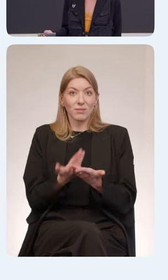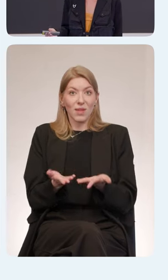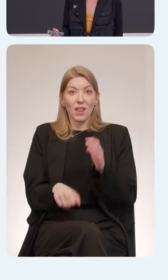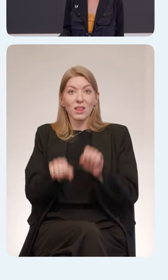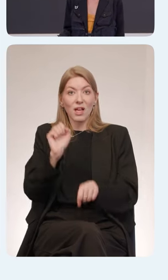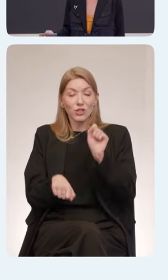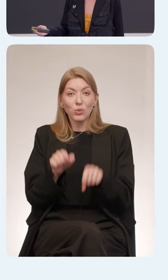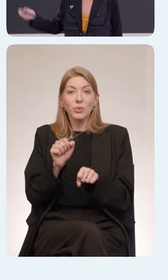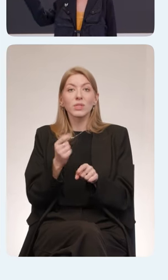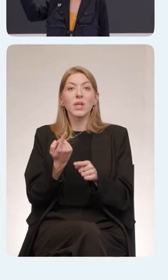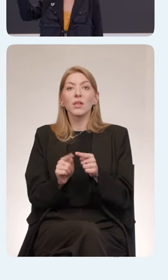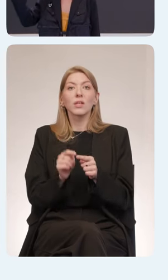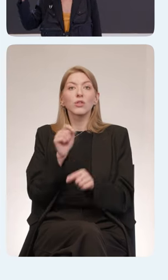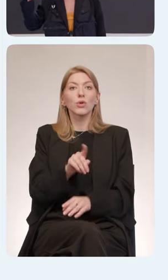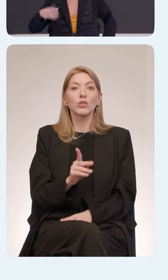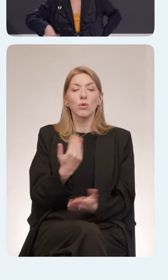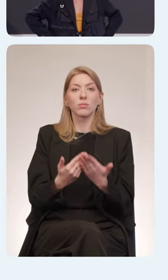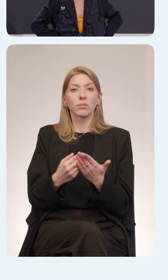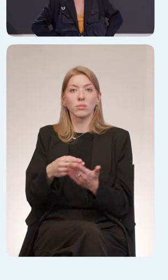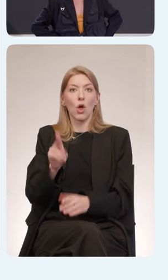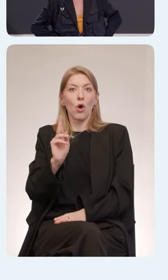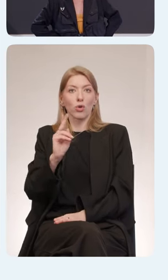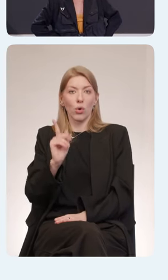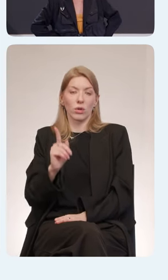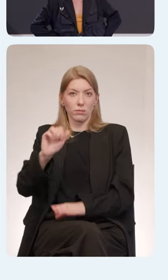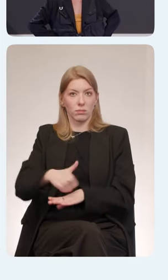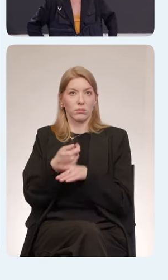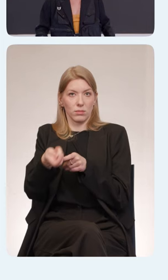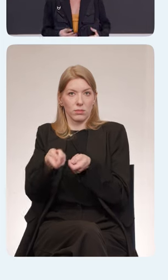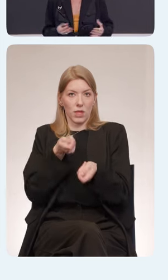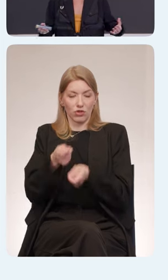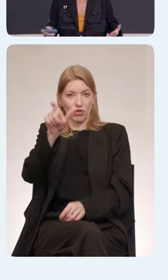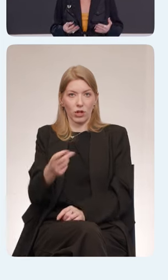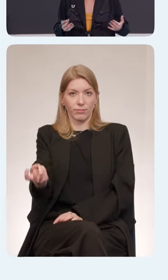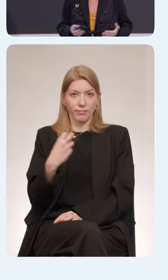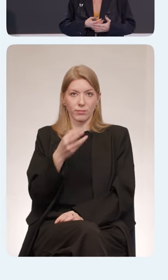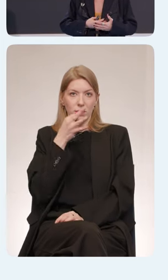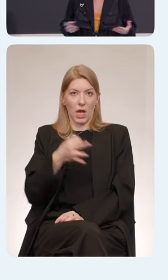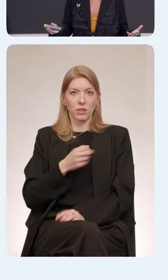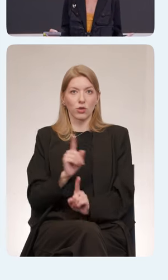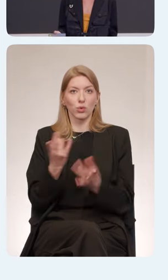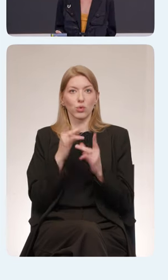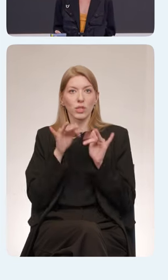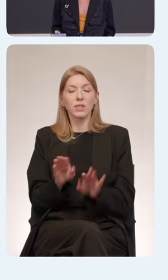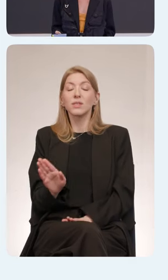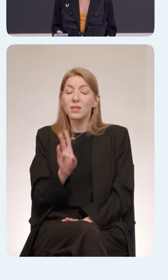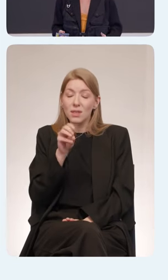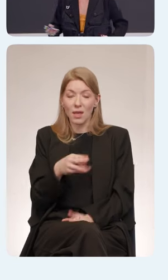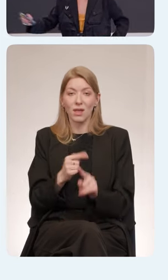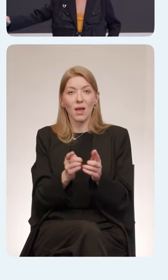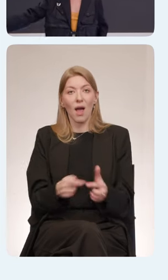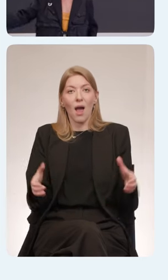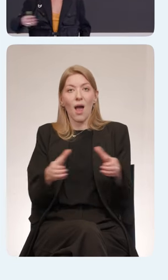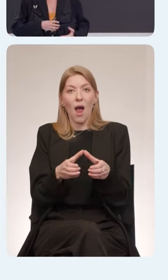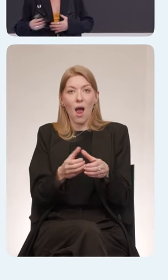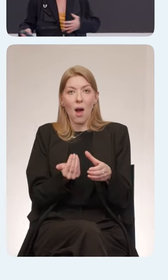не про то, что очень часто дядя сверху пришел и сказал, ну все, давайте доступные продукты делать. Это очень часто про людей, которые в командах работают. Им нужно